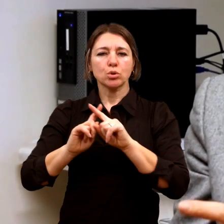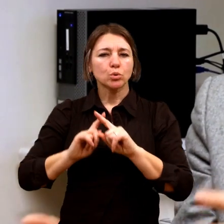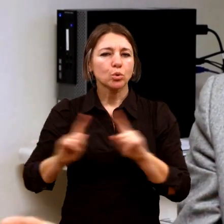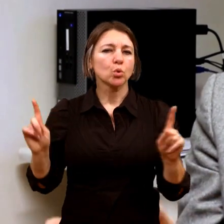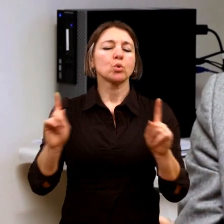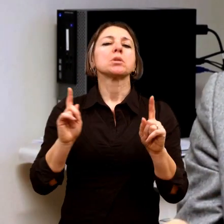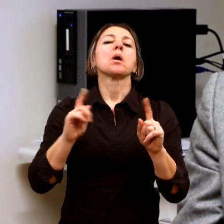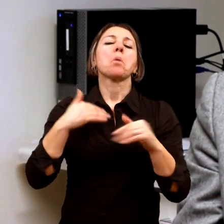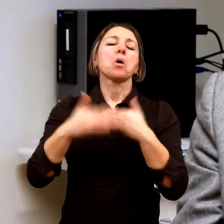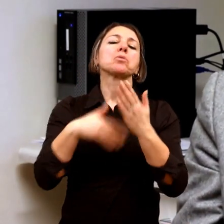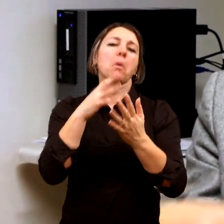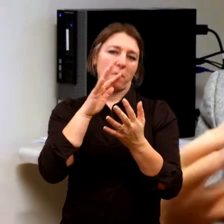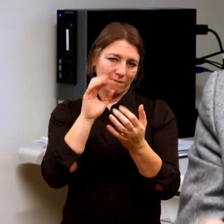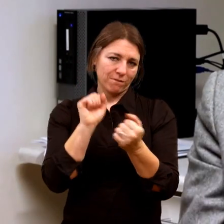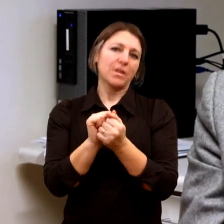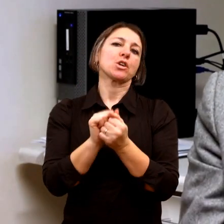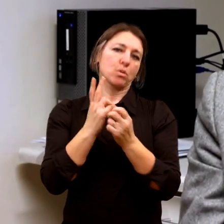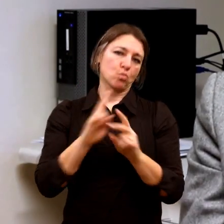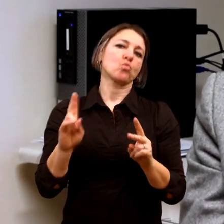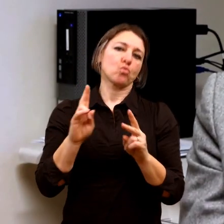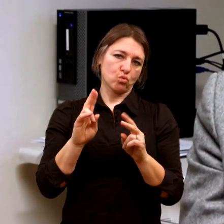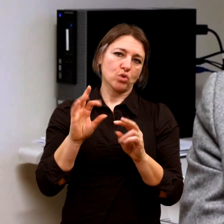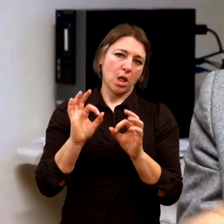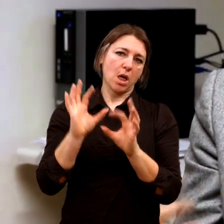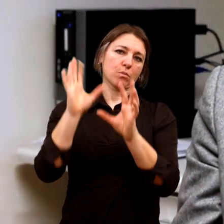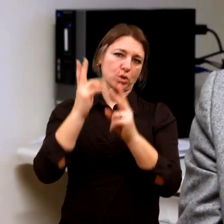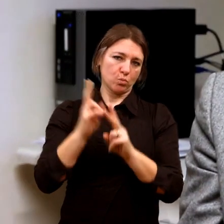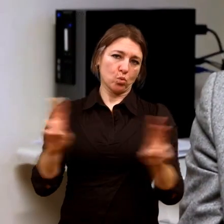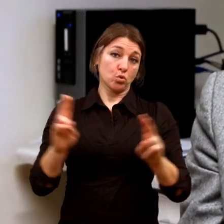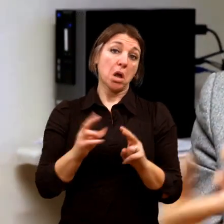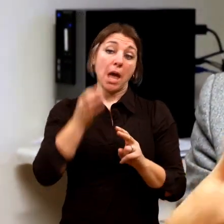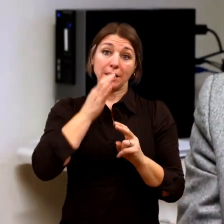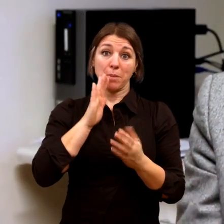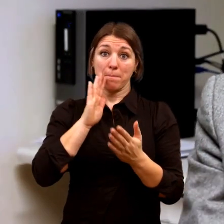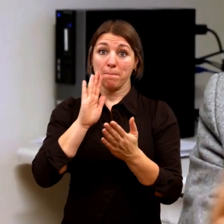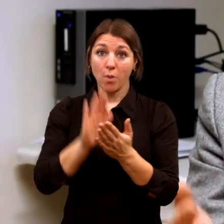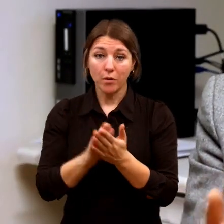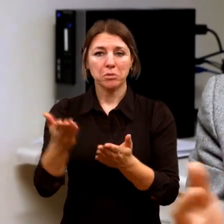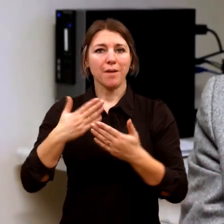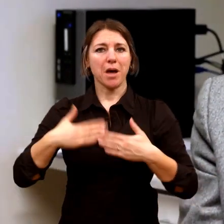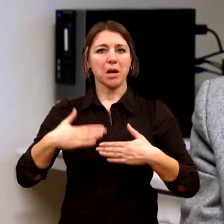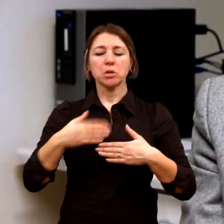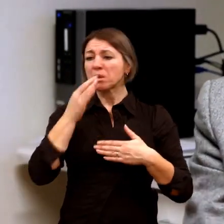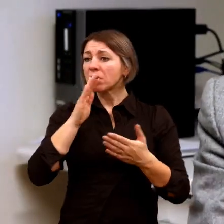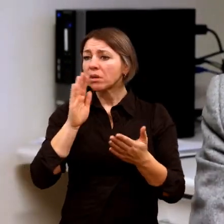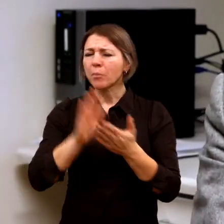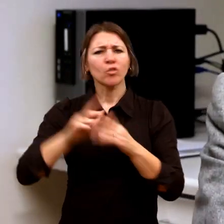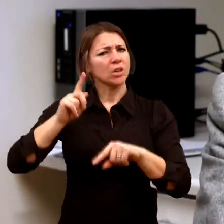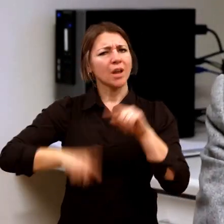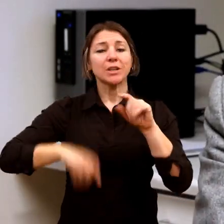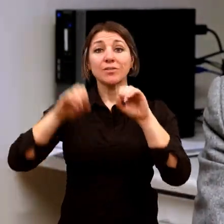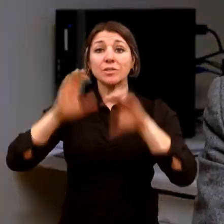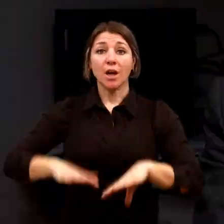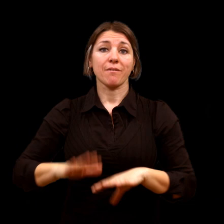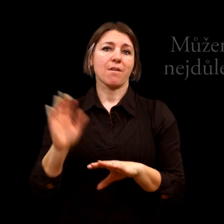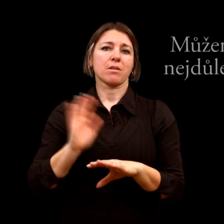těch okolností se pokusit zlepšovat a když se trefíme bezvadný, když se netrefíme, určitě se nic